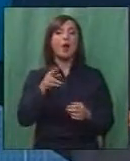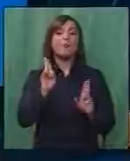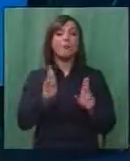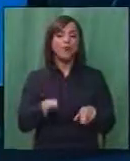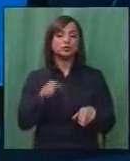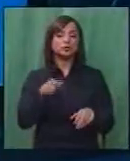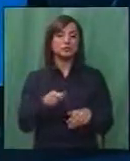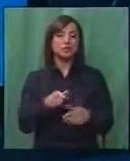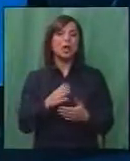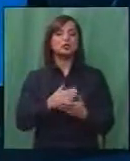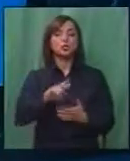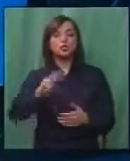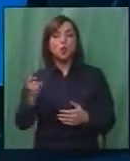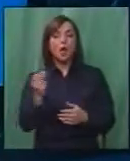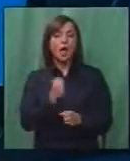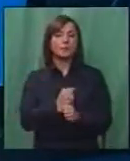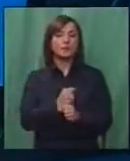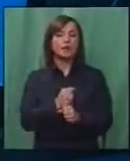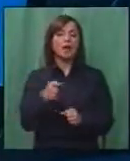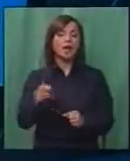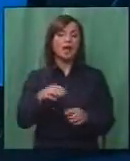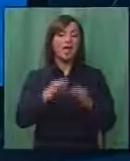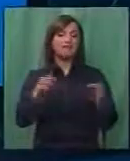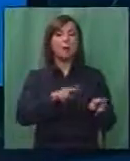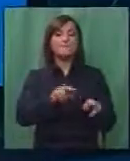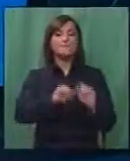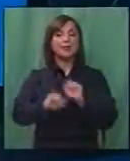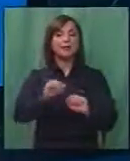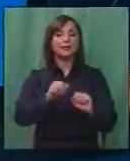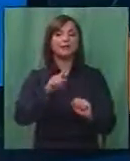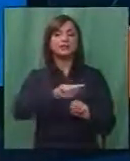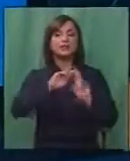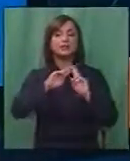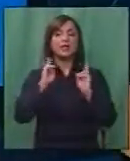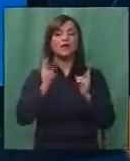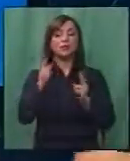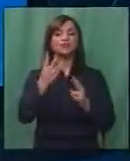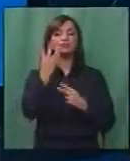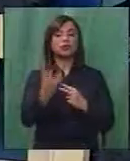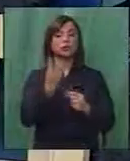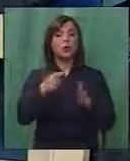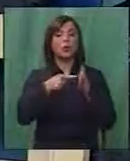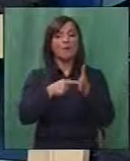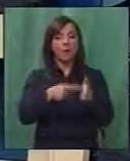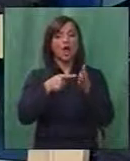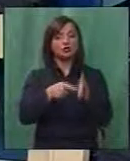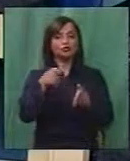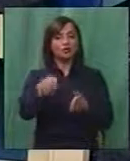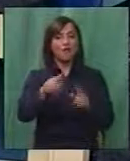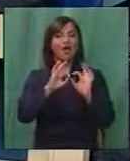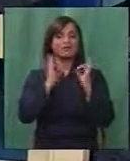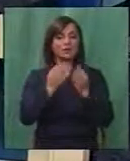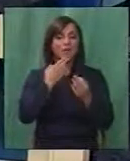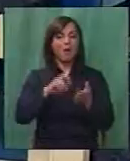санкционира. Апсолутно, разбираме, да. Омбусманот нико аш, нигде во света... Веќе и три години сте укажувале за тоа семейство.